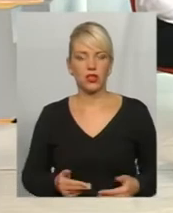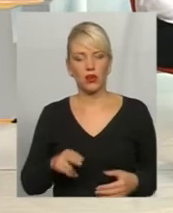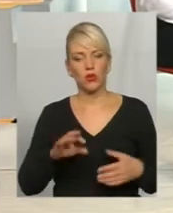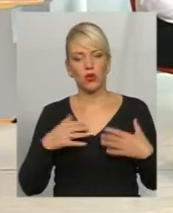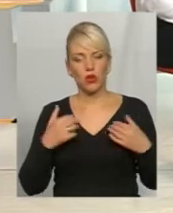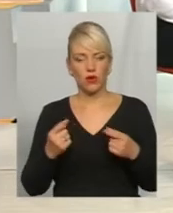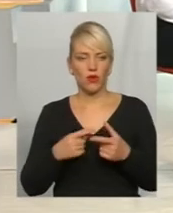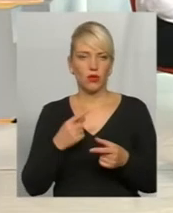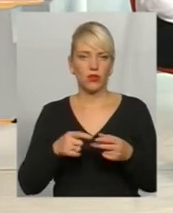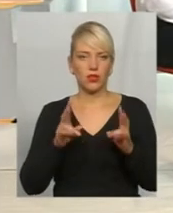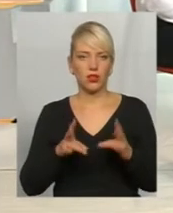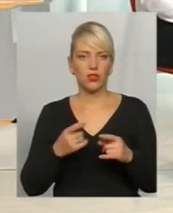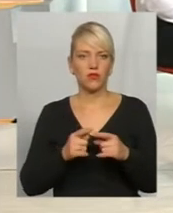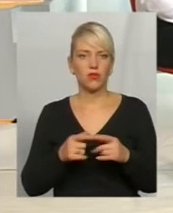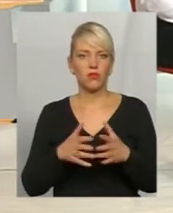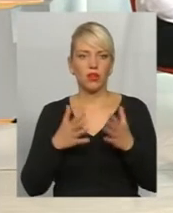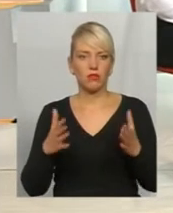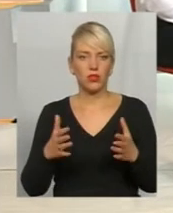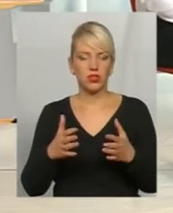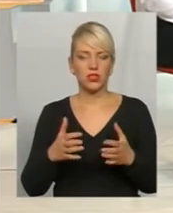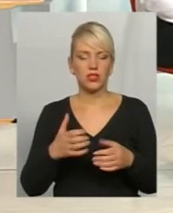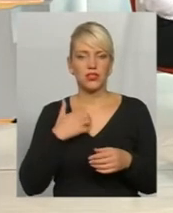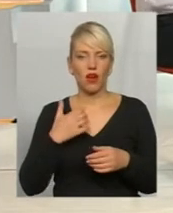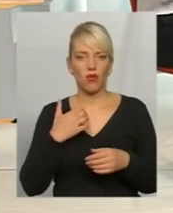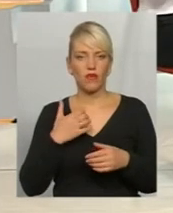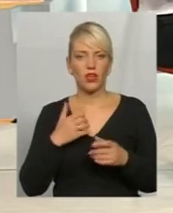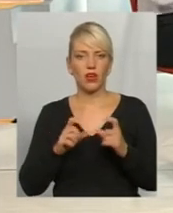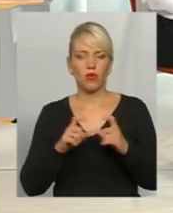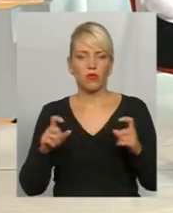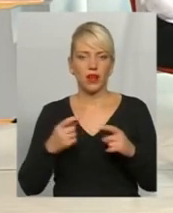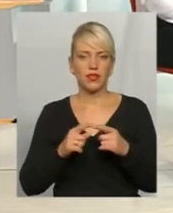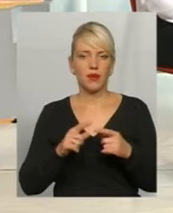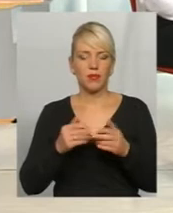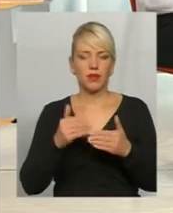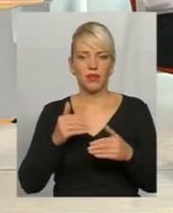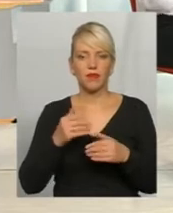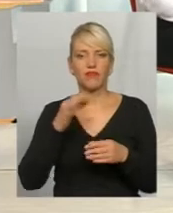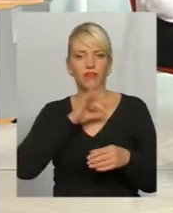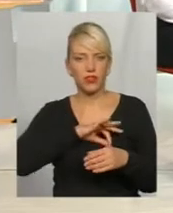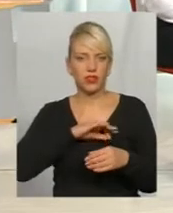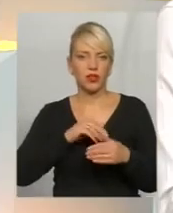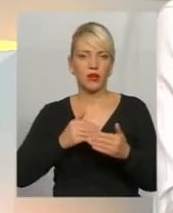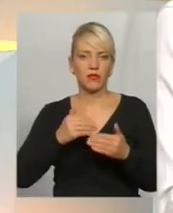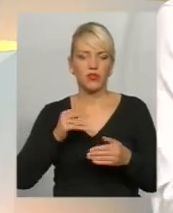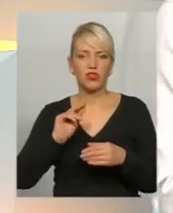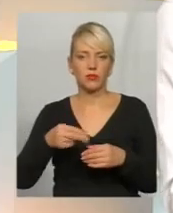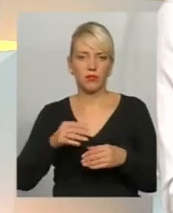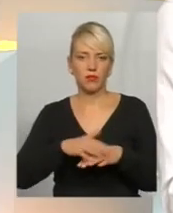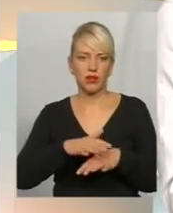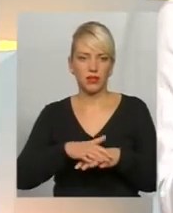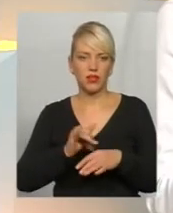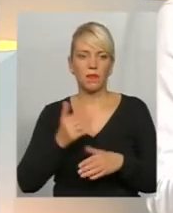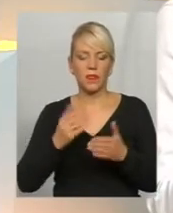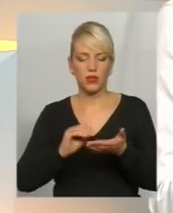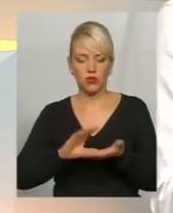трагічно. В цьому найбільший плюс страхові компанії перед банками, державними пенсійними фондами і нашим пенсійним фондом. Тому що, якщо ти накопичиш,